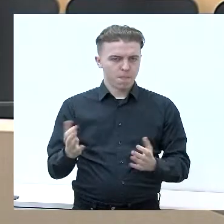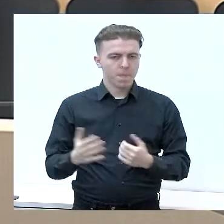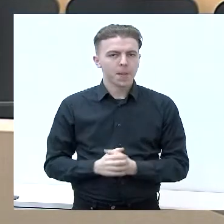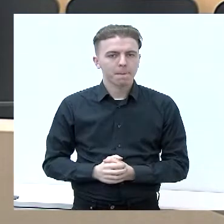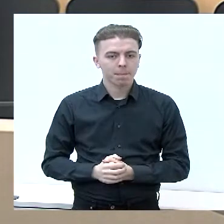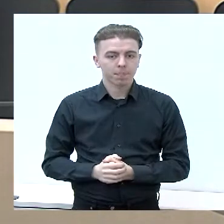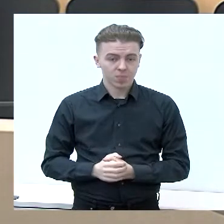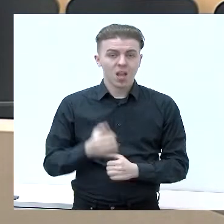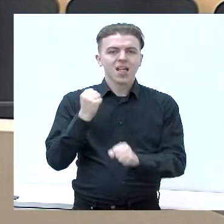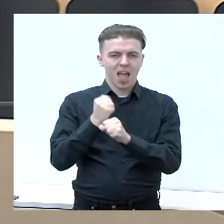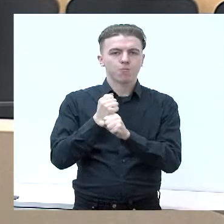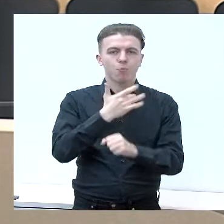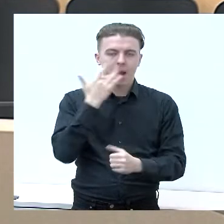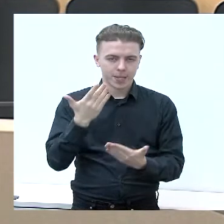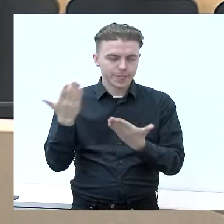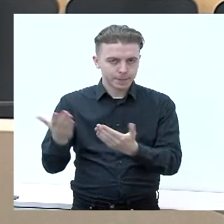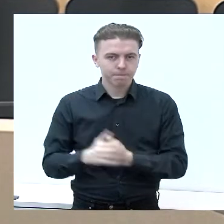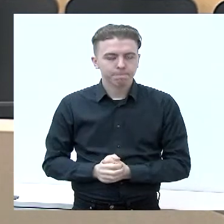Darbo partiją, prašom, dvi mūsų.